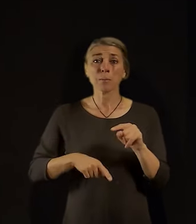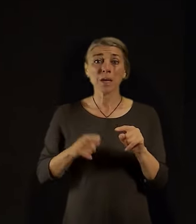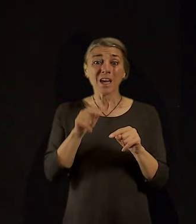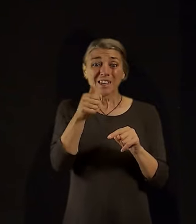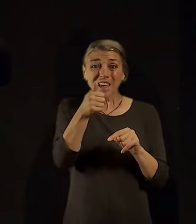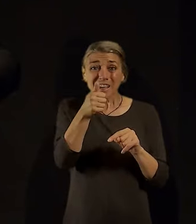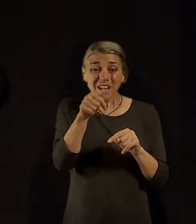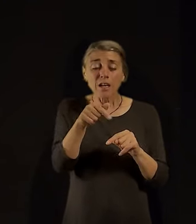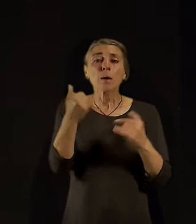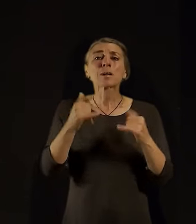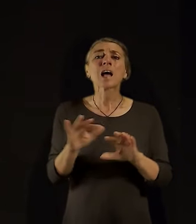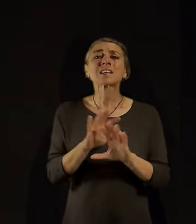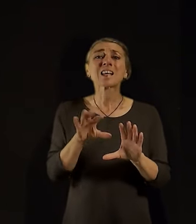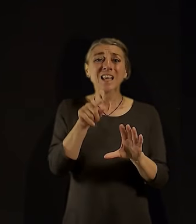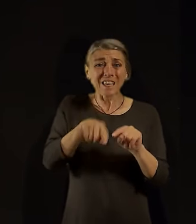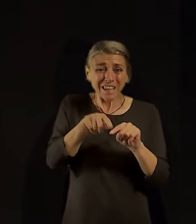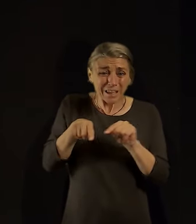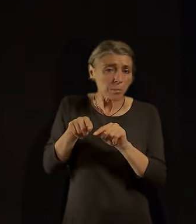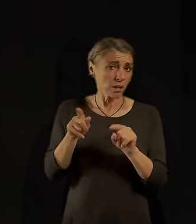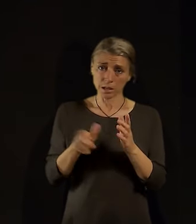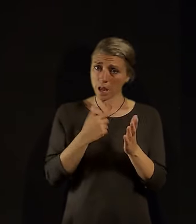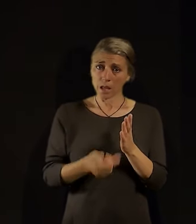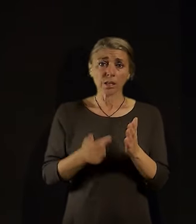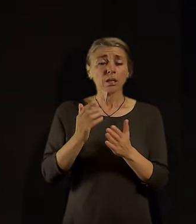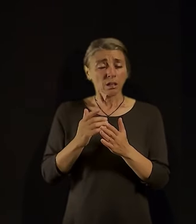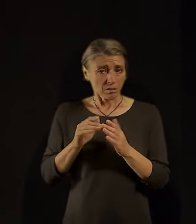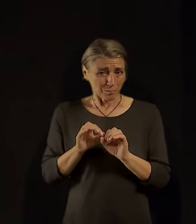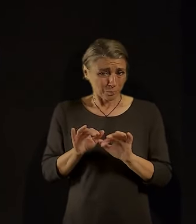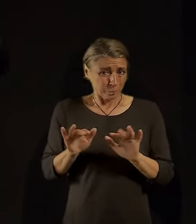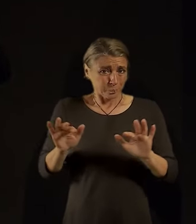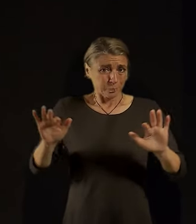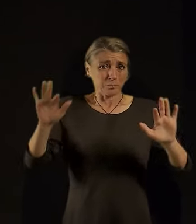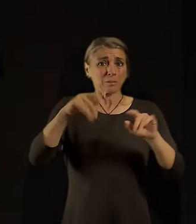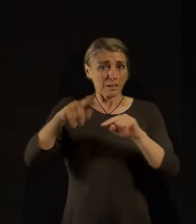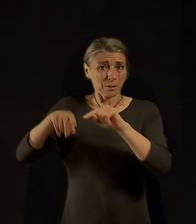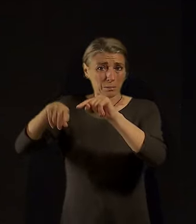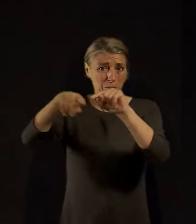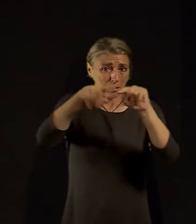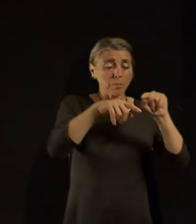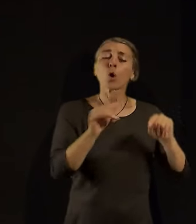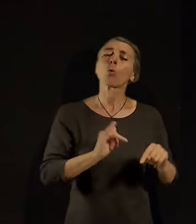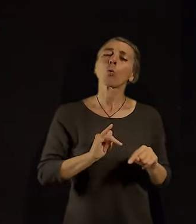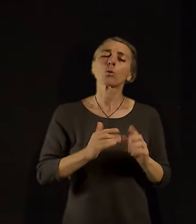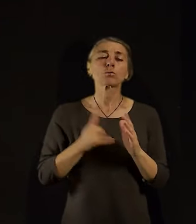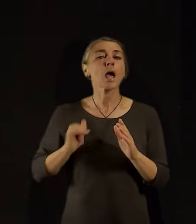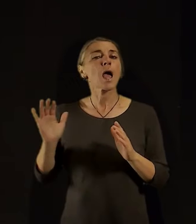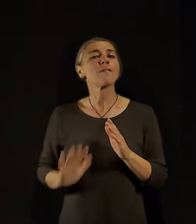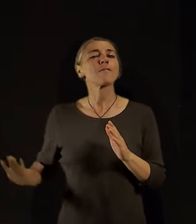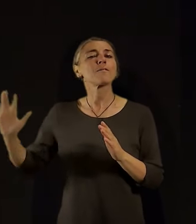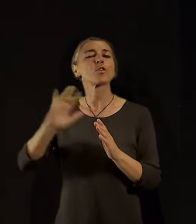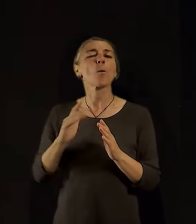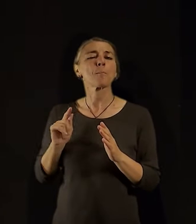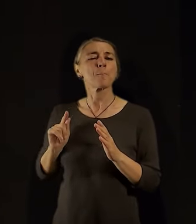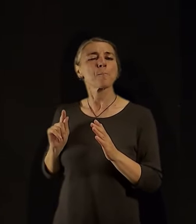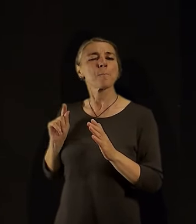v jednom sousedství, ale chybí po celé Praze. A jestli máme nějaký příklad z Evropy, příklad třeba i z toho, jak se zachovala nějaká